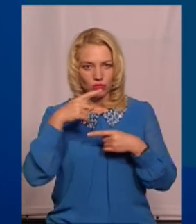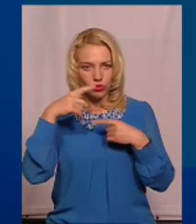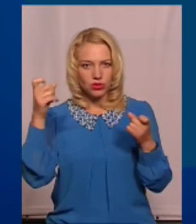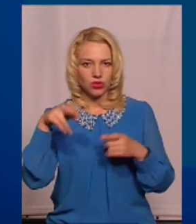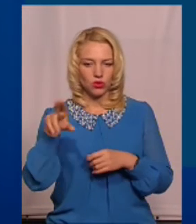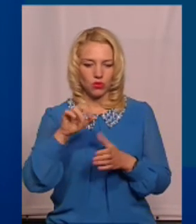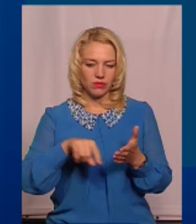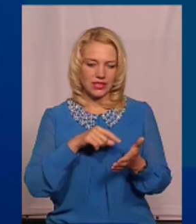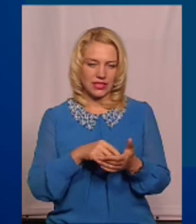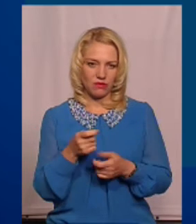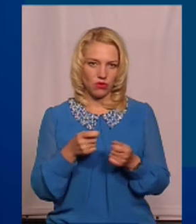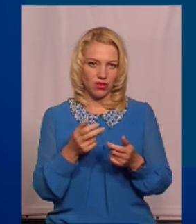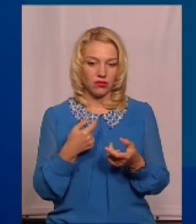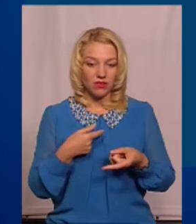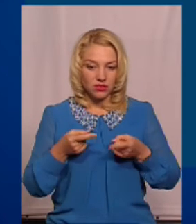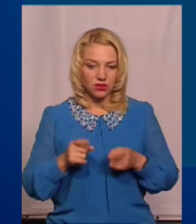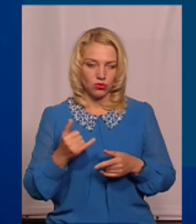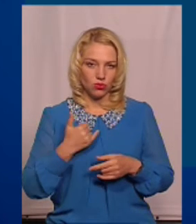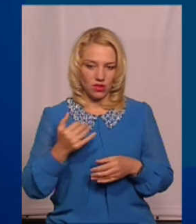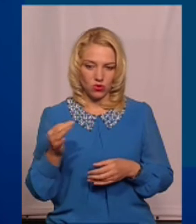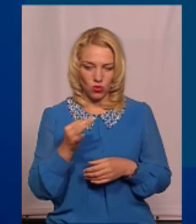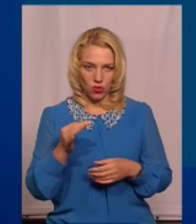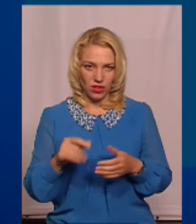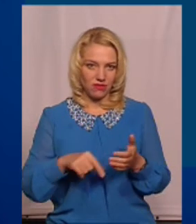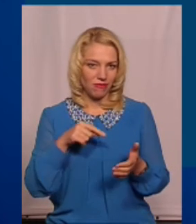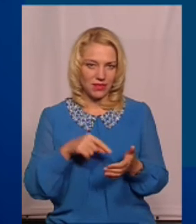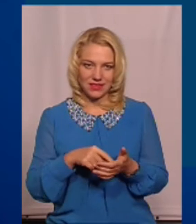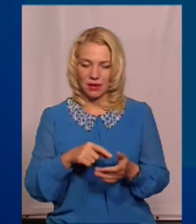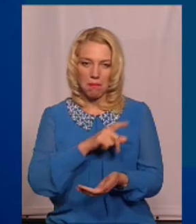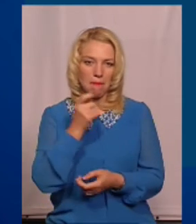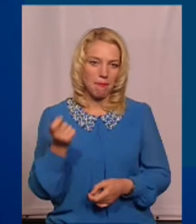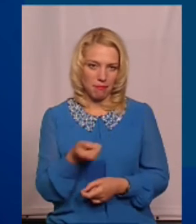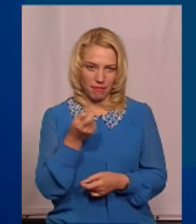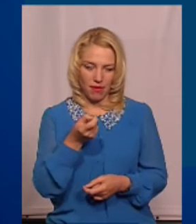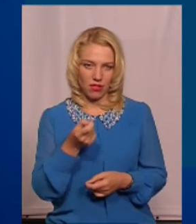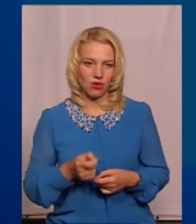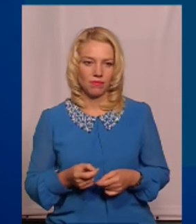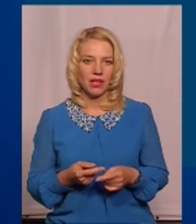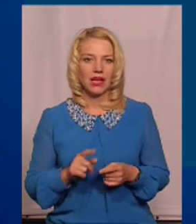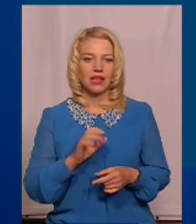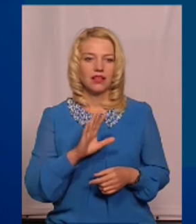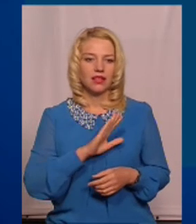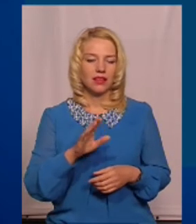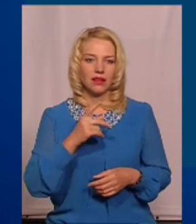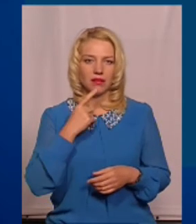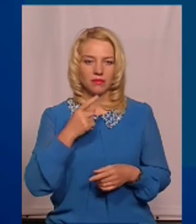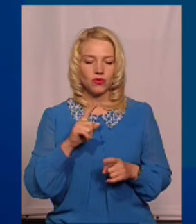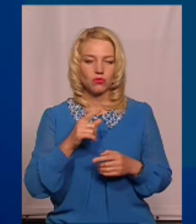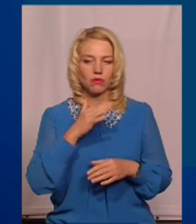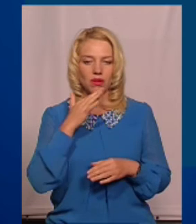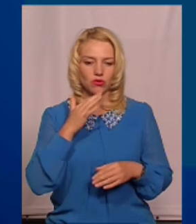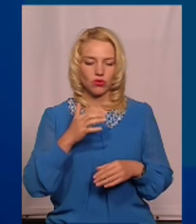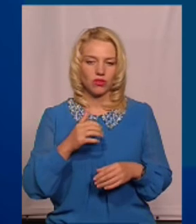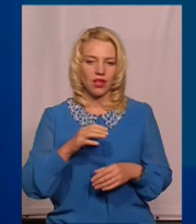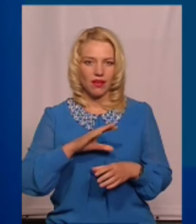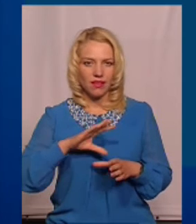туалетів у нас в місті справді мало. Це якщо не брати до уваги різні заклади харчування. Саме через це ми ігнорували велику кількість